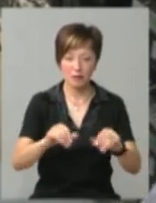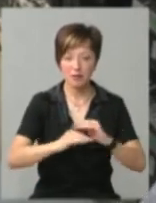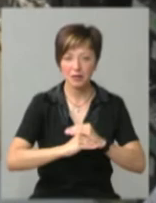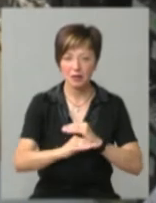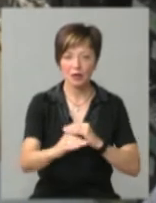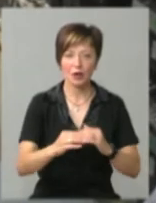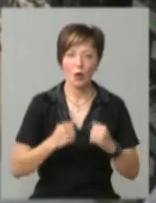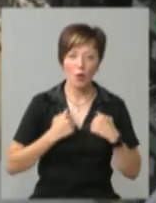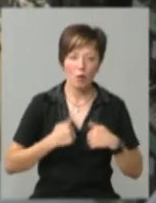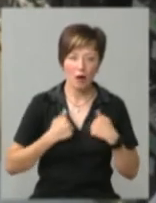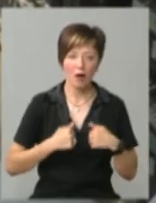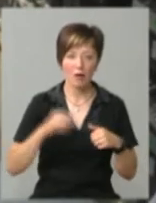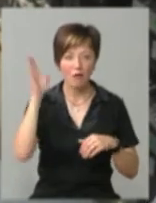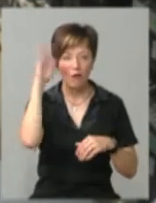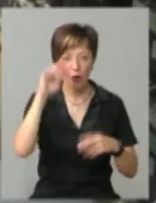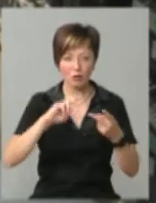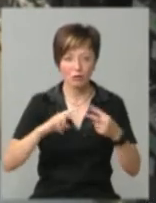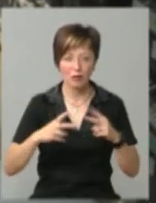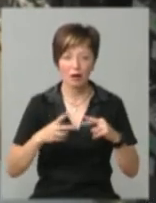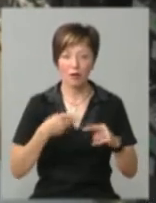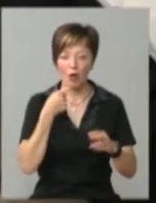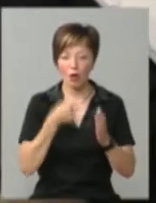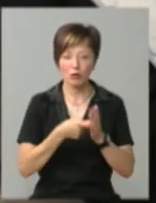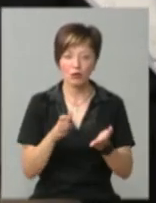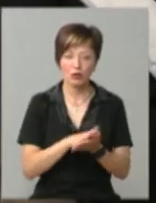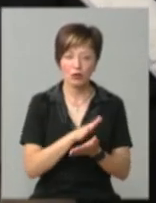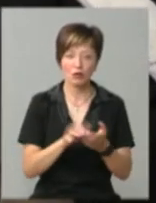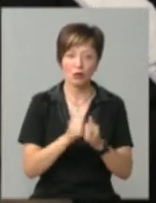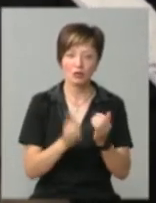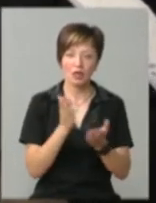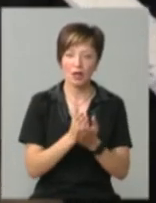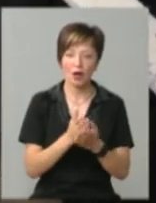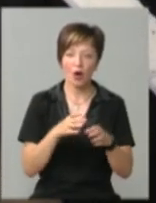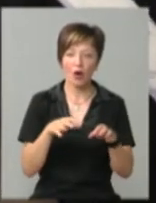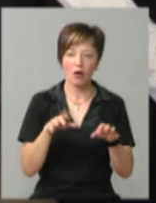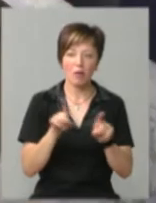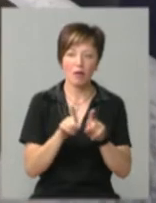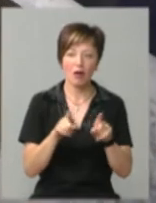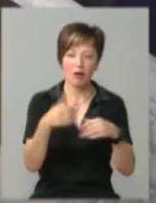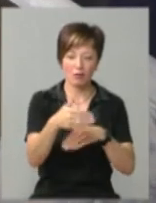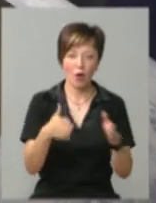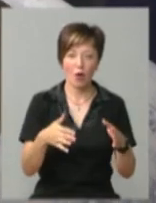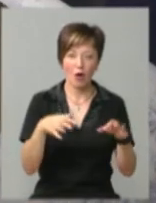купаємо їх, воду міняємо, кормушки чистимо. В кожного є купалочка, в купалці є